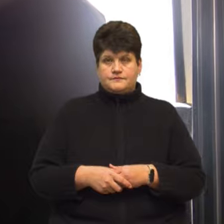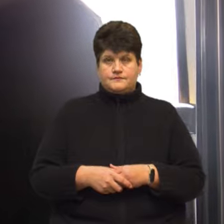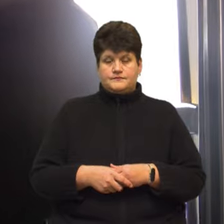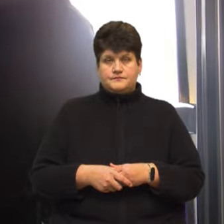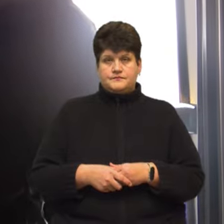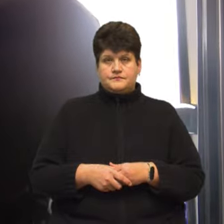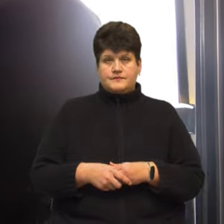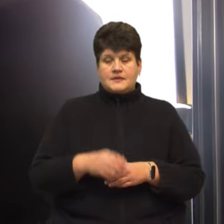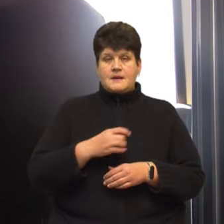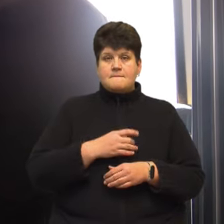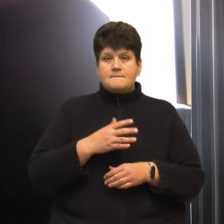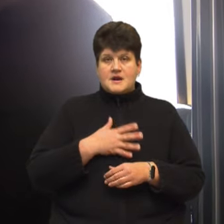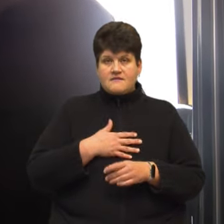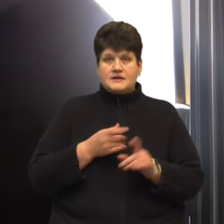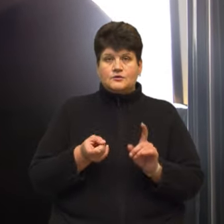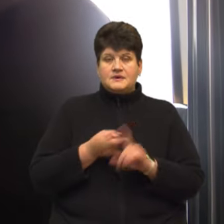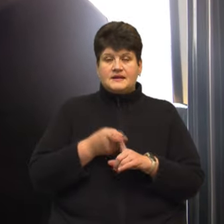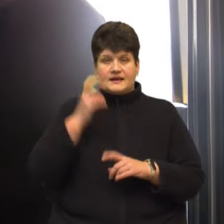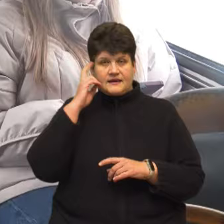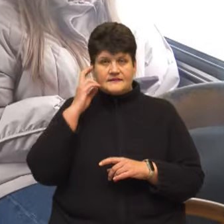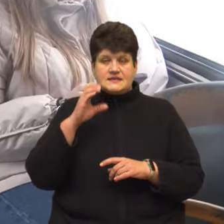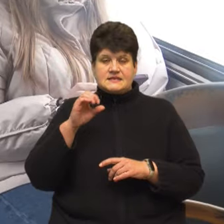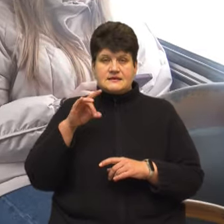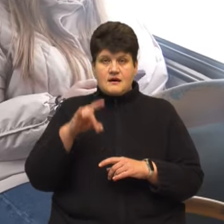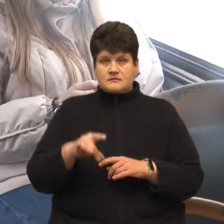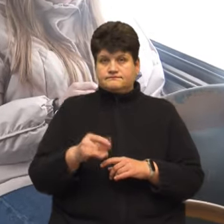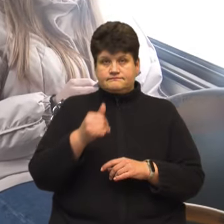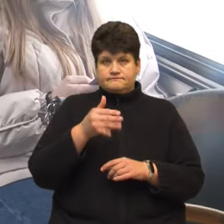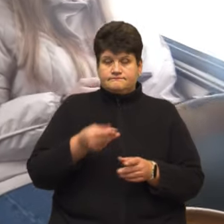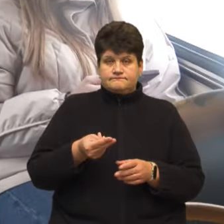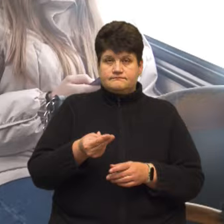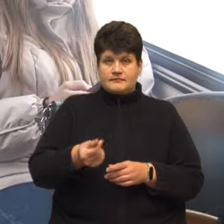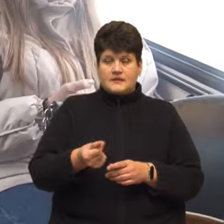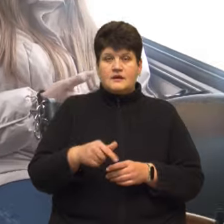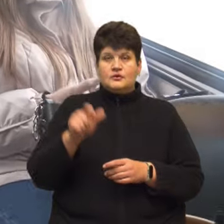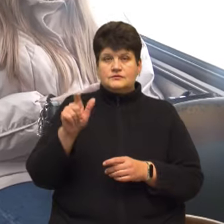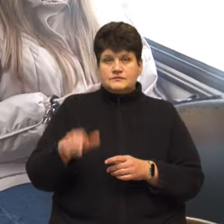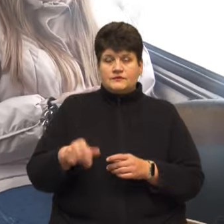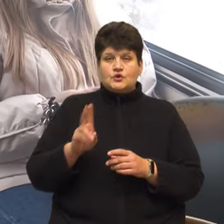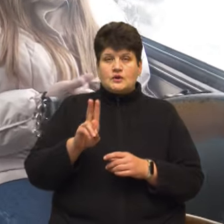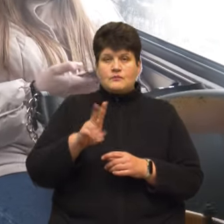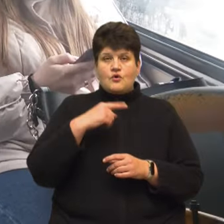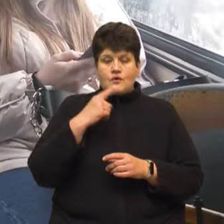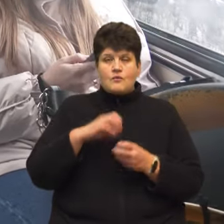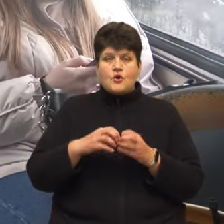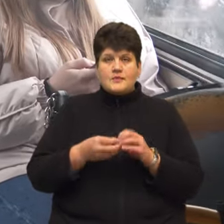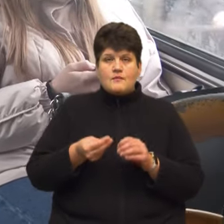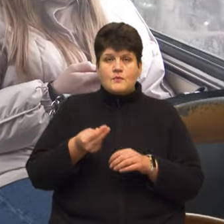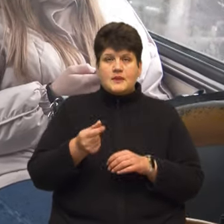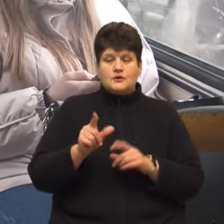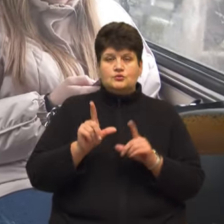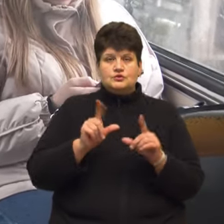Пропад продяки, я не маю до Київстару, тому я розрахуватися розрахувалася. Пасажирка тролейбуса Іванка каже, проблем із оплатою проїзду не було,